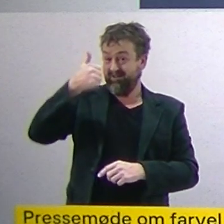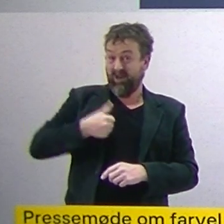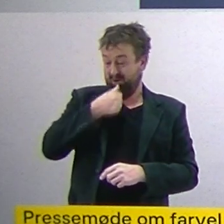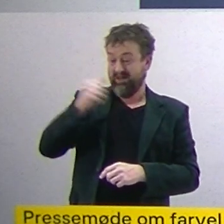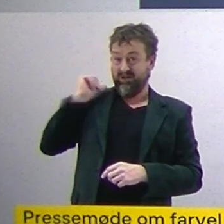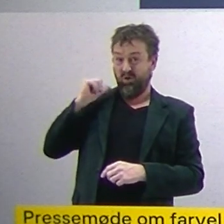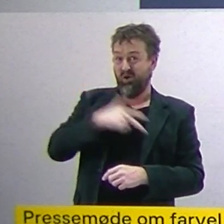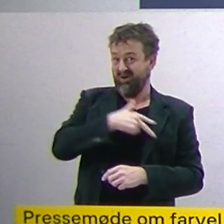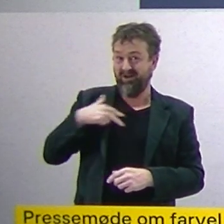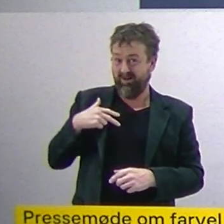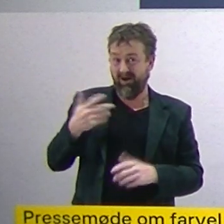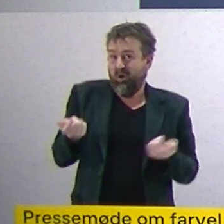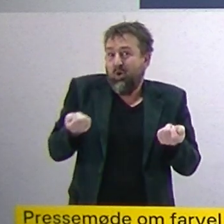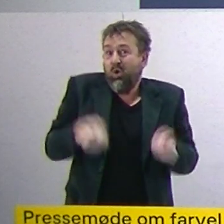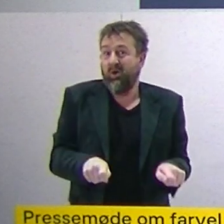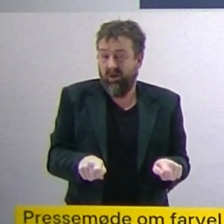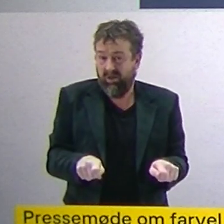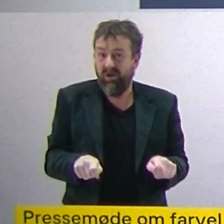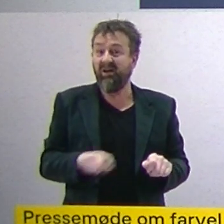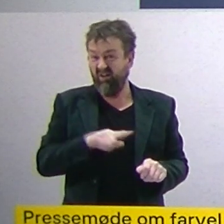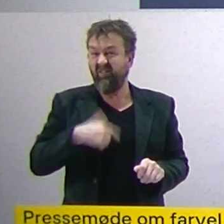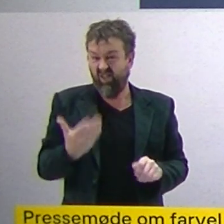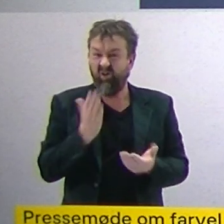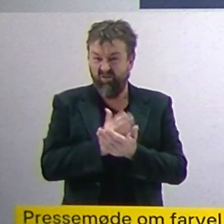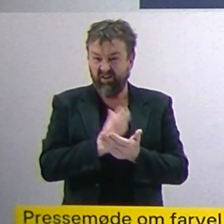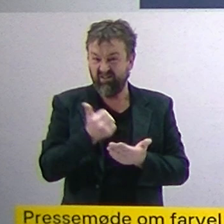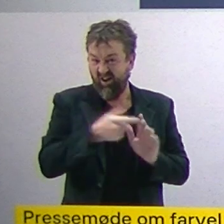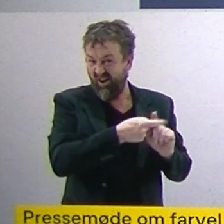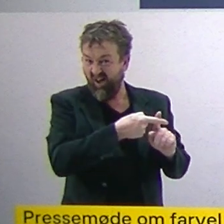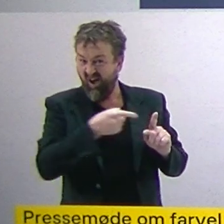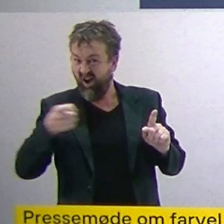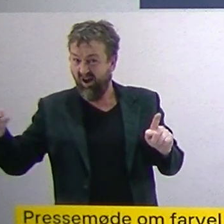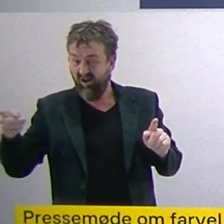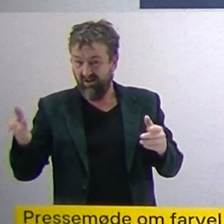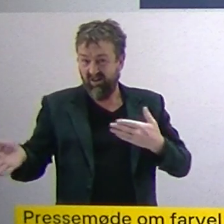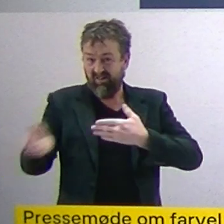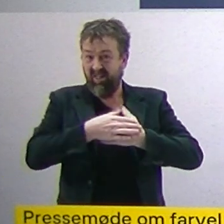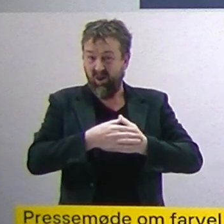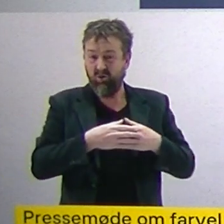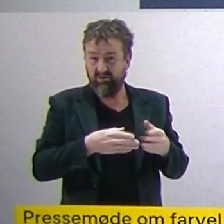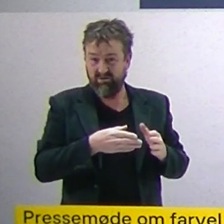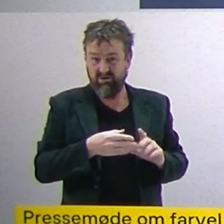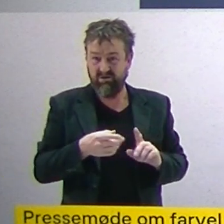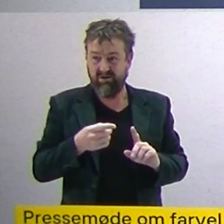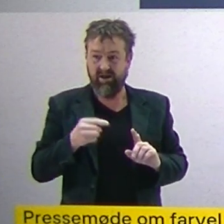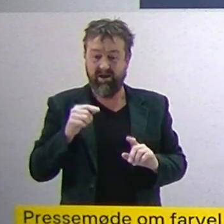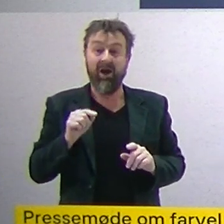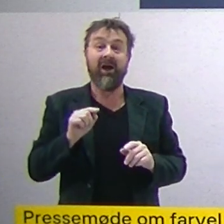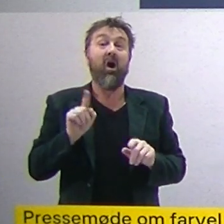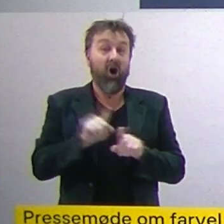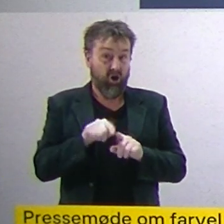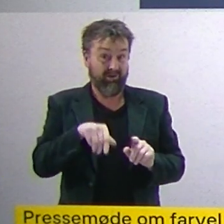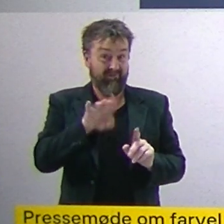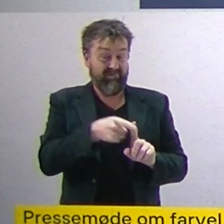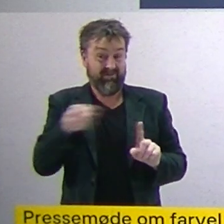igennem, skulle det vise sig en meget, meget lang nedlukning. Også en længere nedlukning sidste vinter end i første